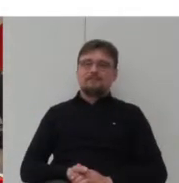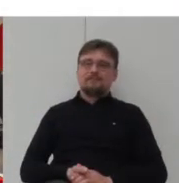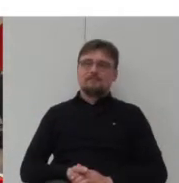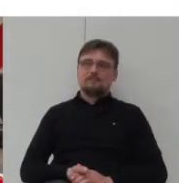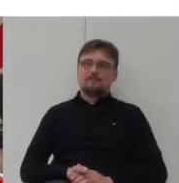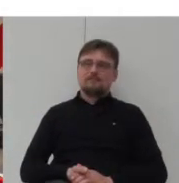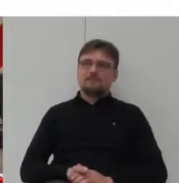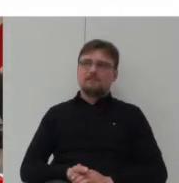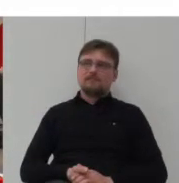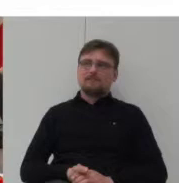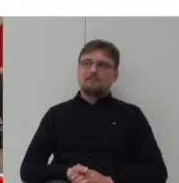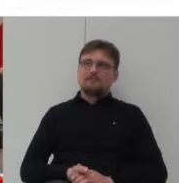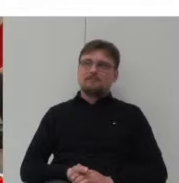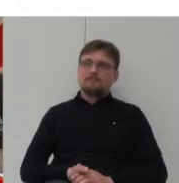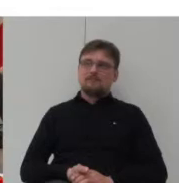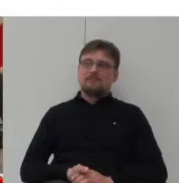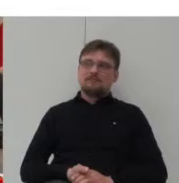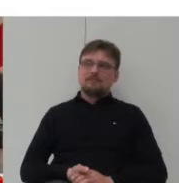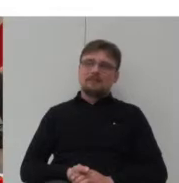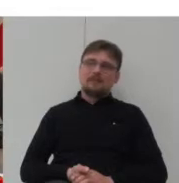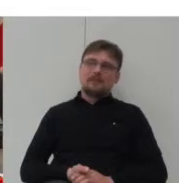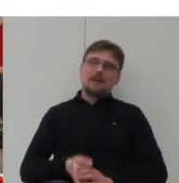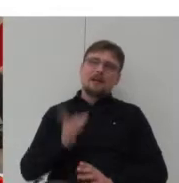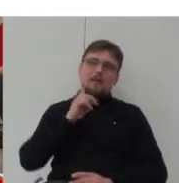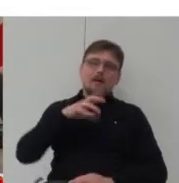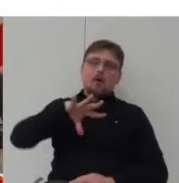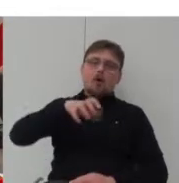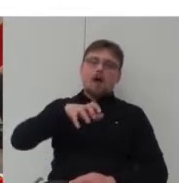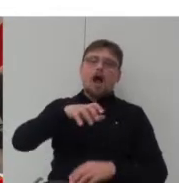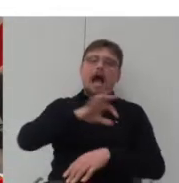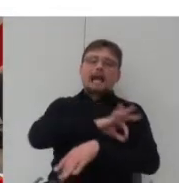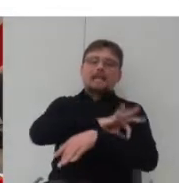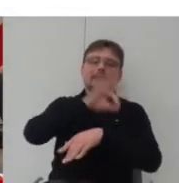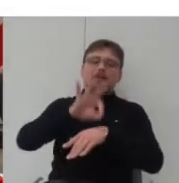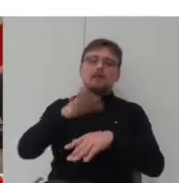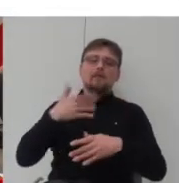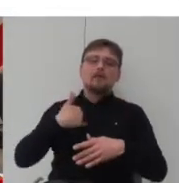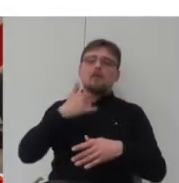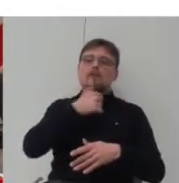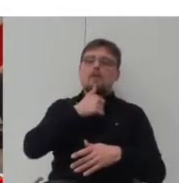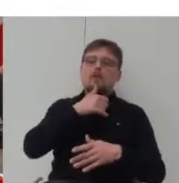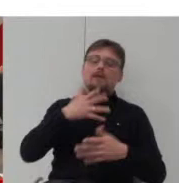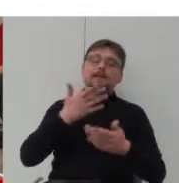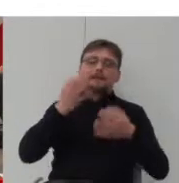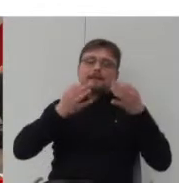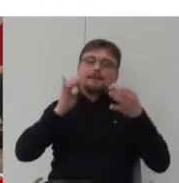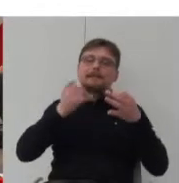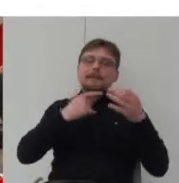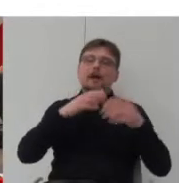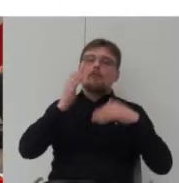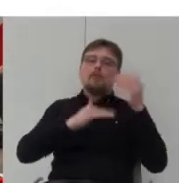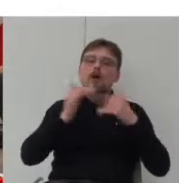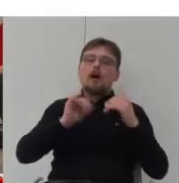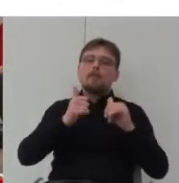architekci już od bardzo dawna próbowali sobie odpowiedzieć na pytanie, w jaki sposób należy budować, żeby ta